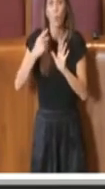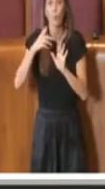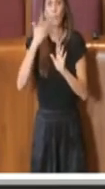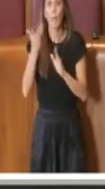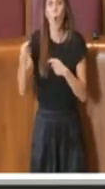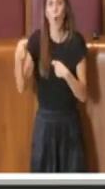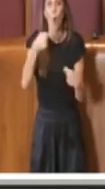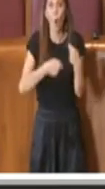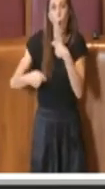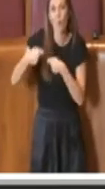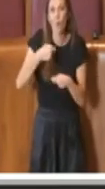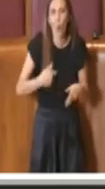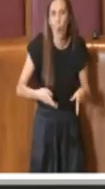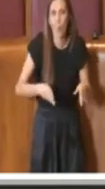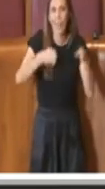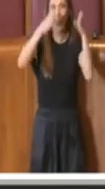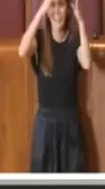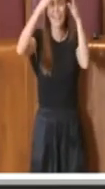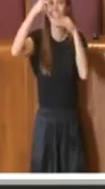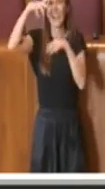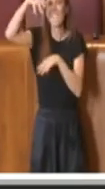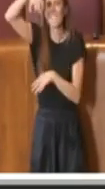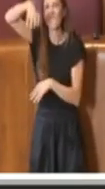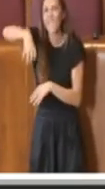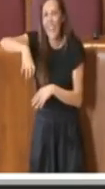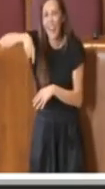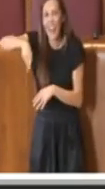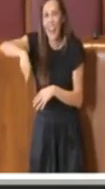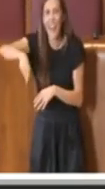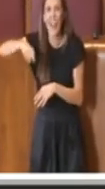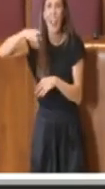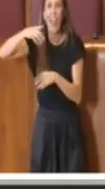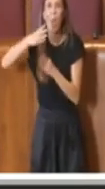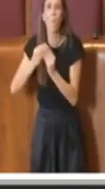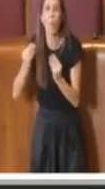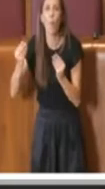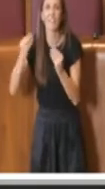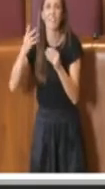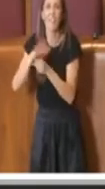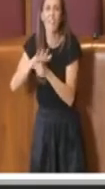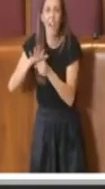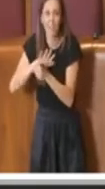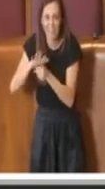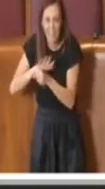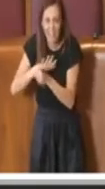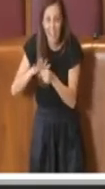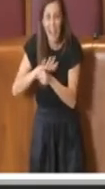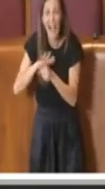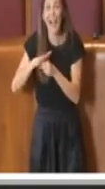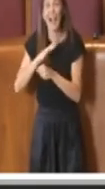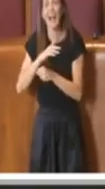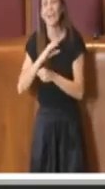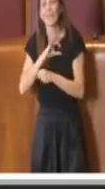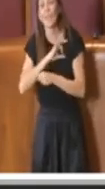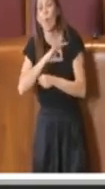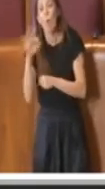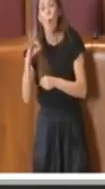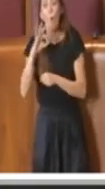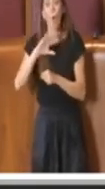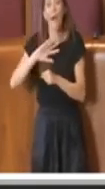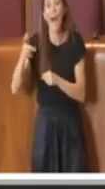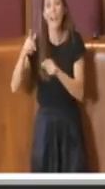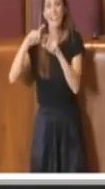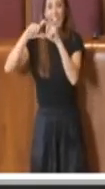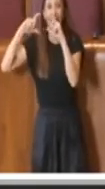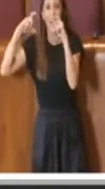billette uni o plurifamiliari, addirittura le stende anche ai immobili per